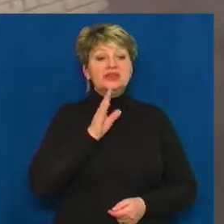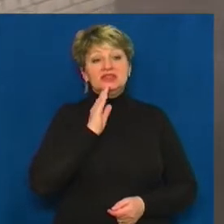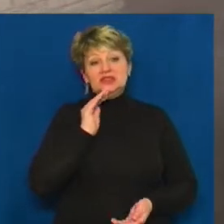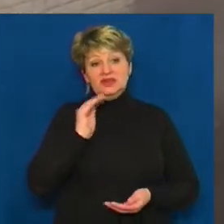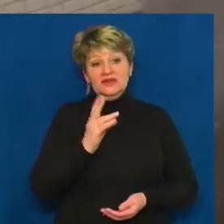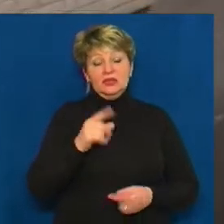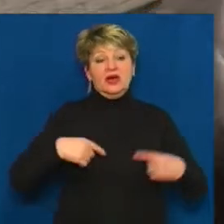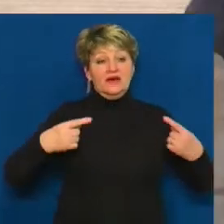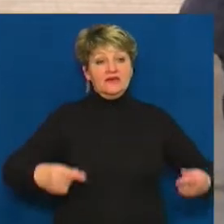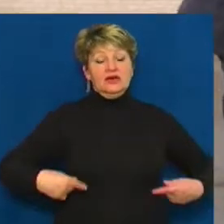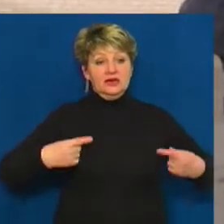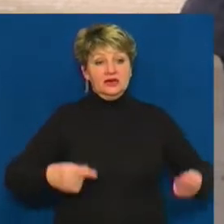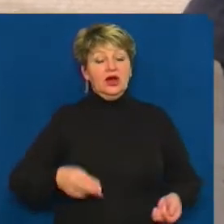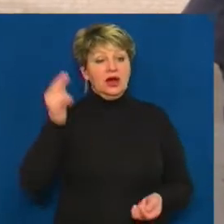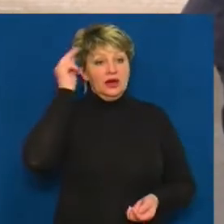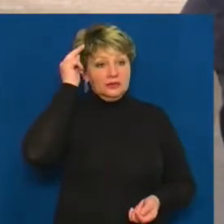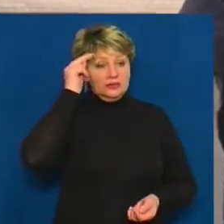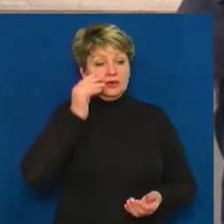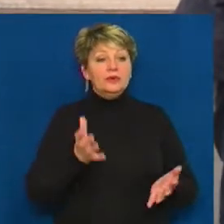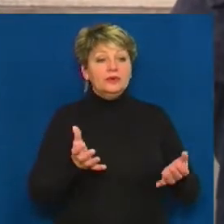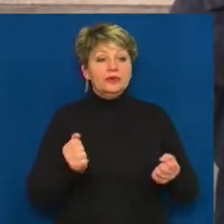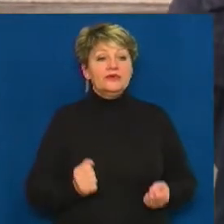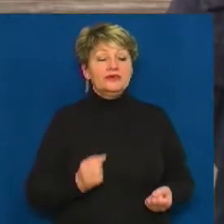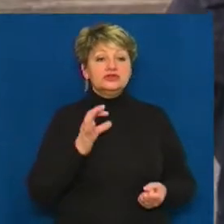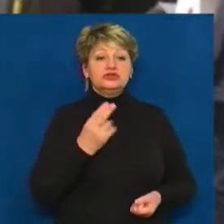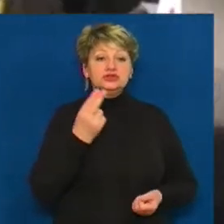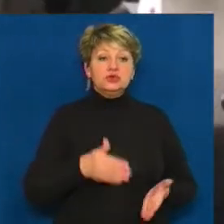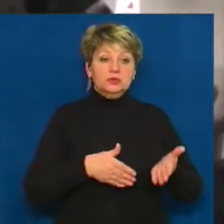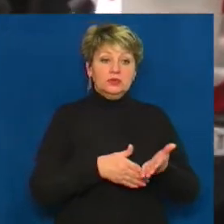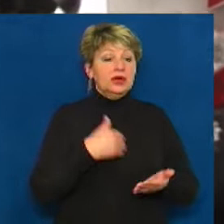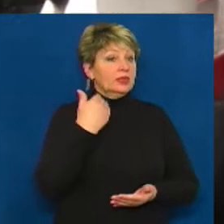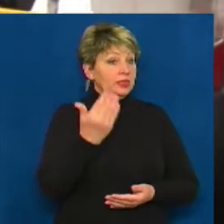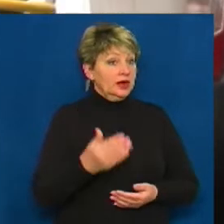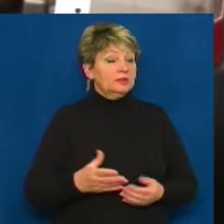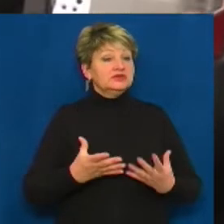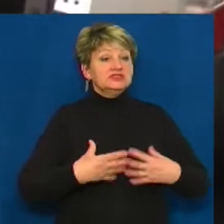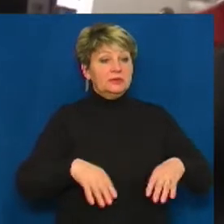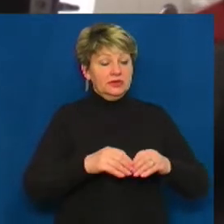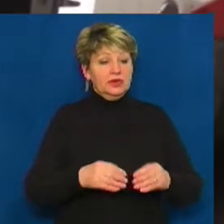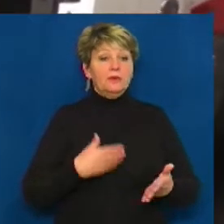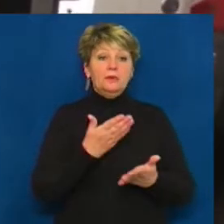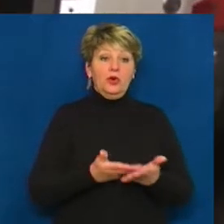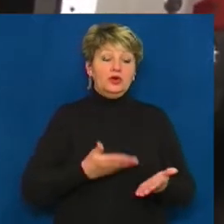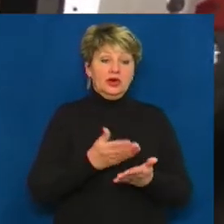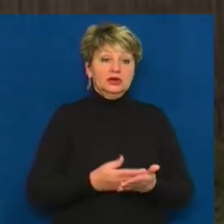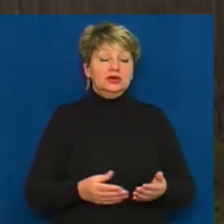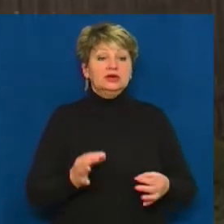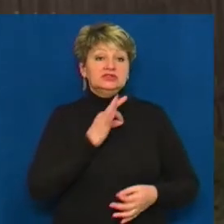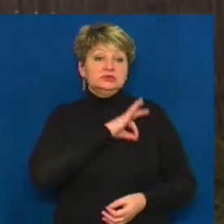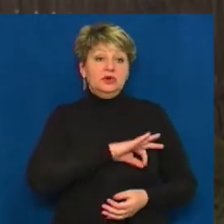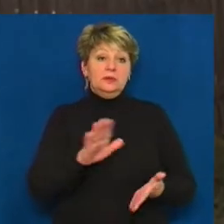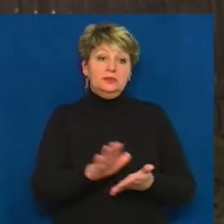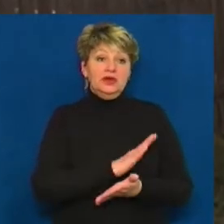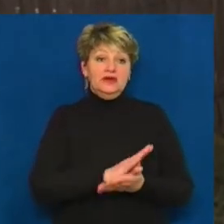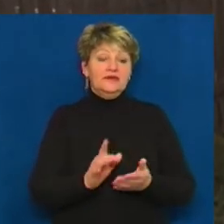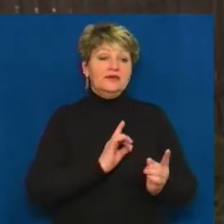освіту здобуває у Територіальному центрі соціальної допомоги. Там родині і порадили користуватися безкоштовним перевезенням. Це утром